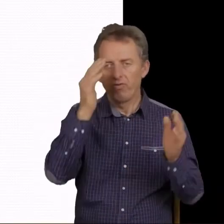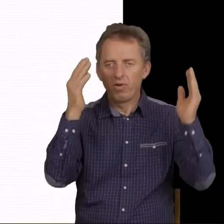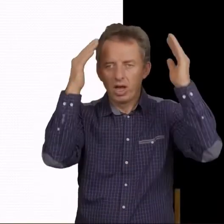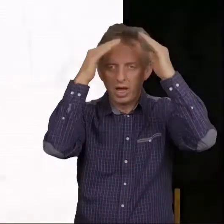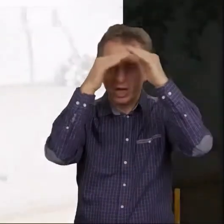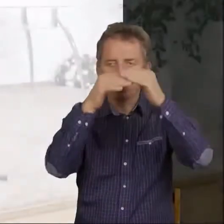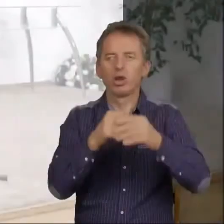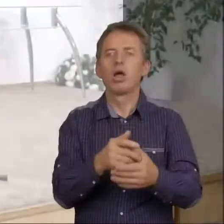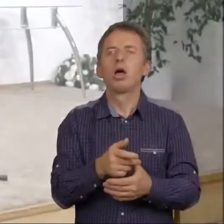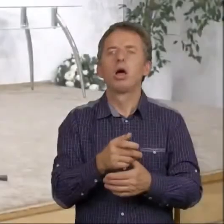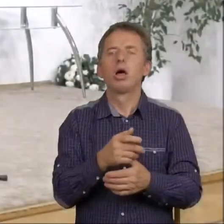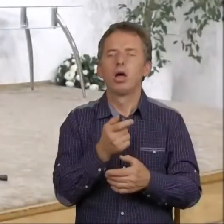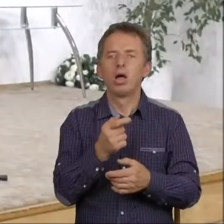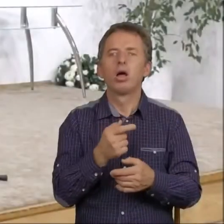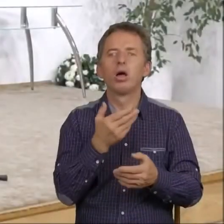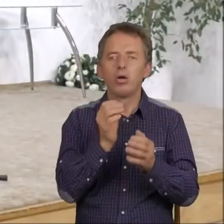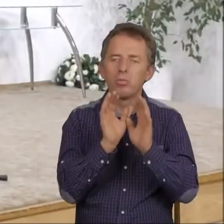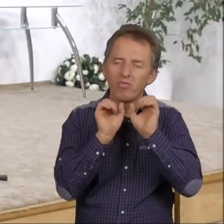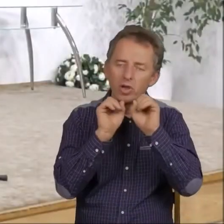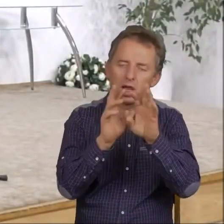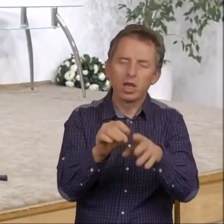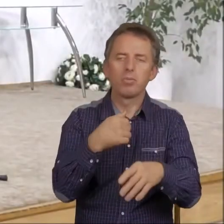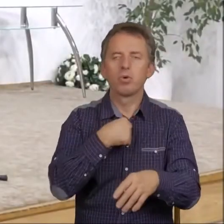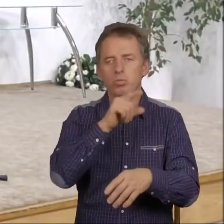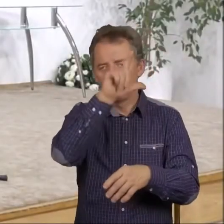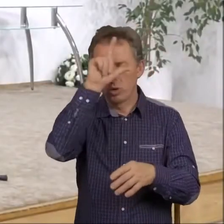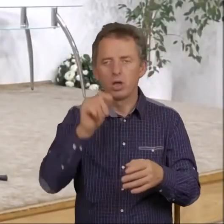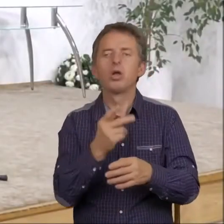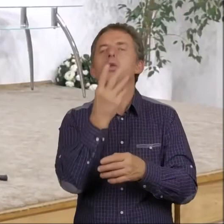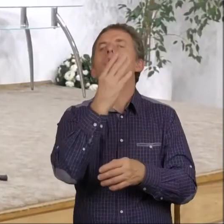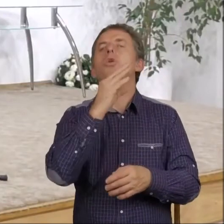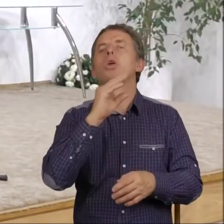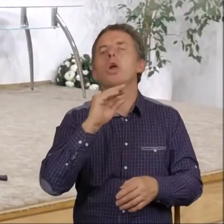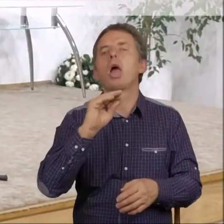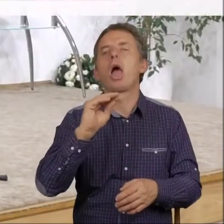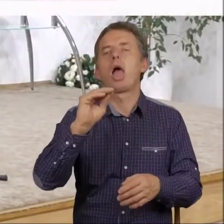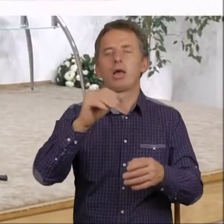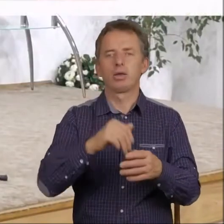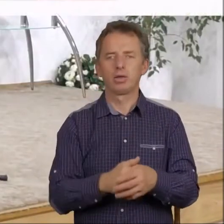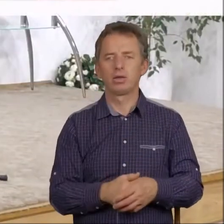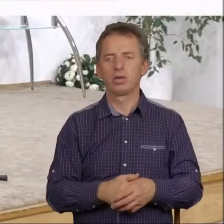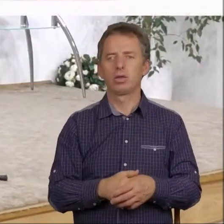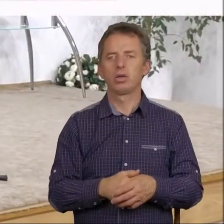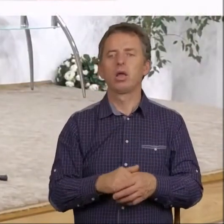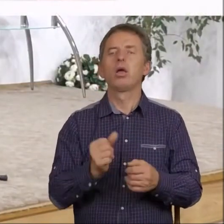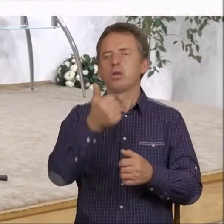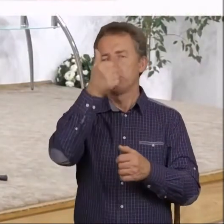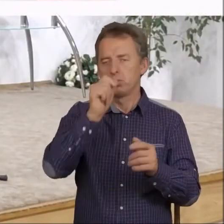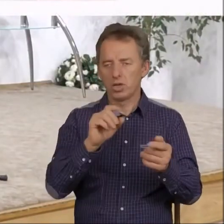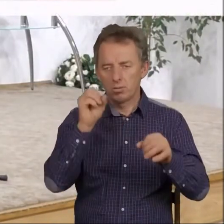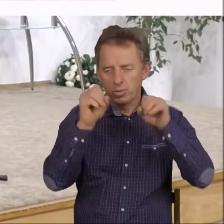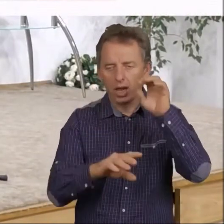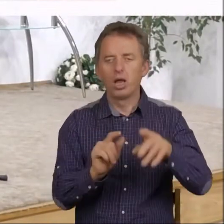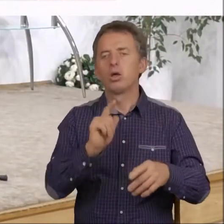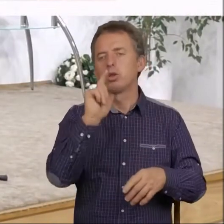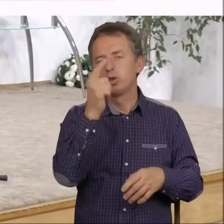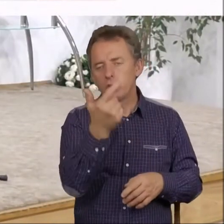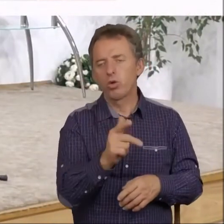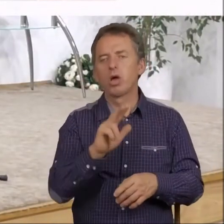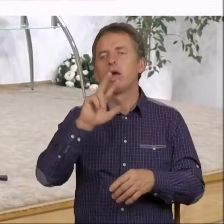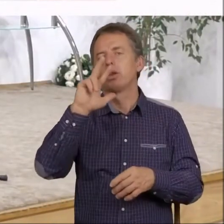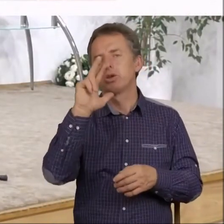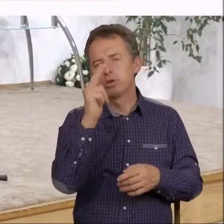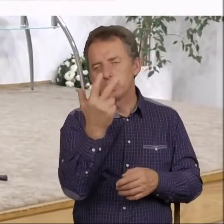najpierw mówi, prawda, wypuść lud. Nie. Zaczyna się jedna plaga, potem druga, potem